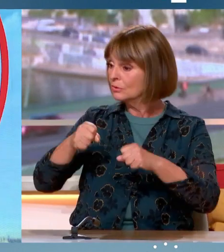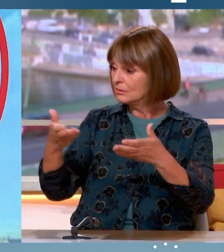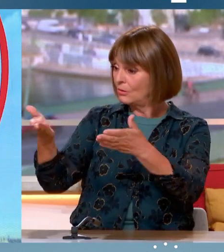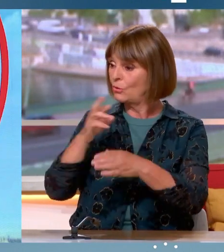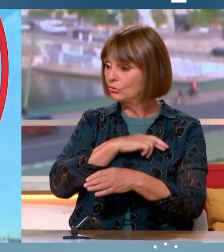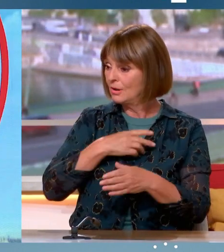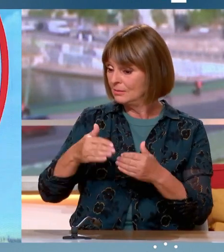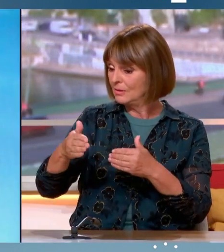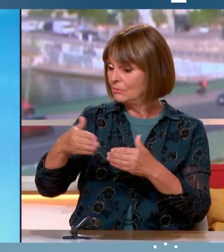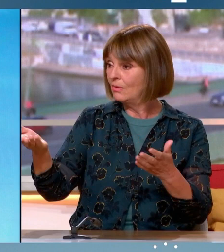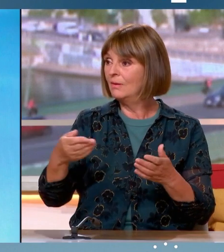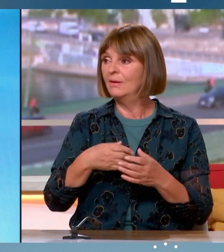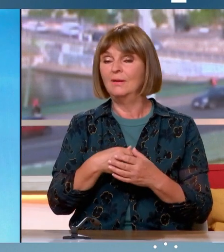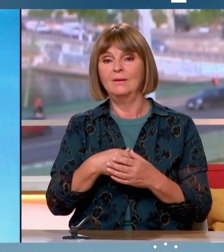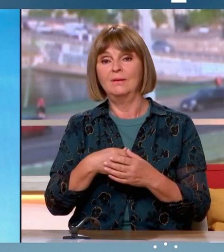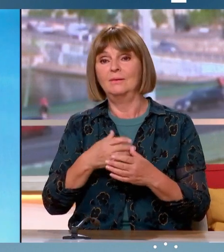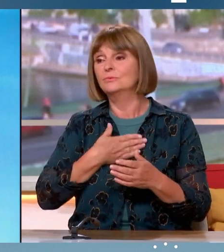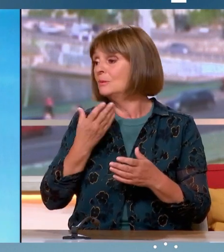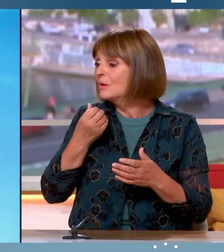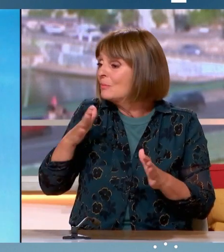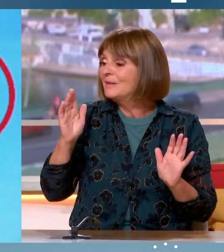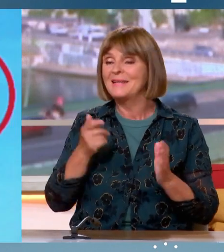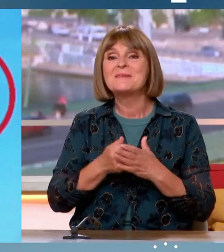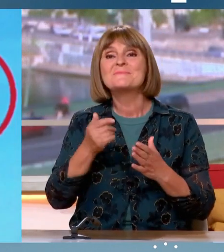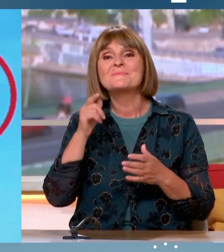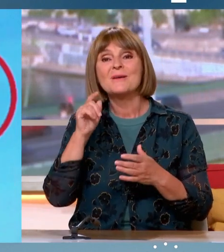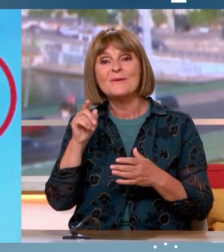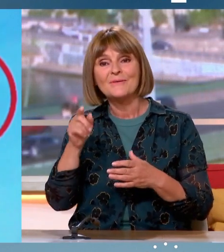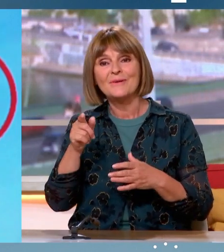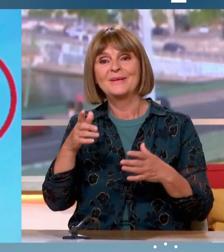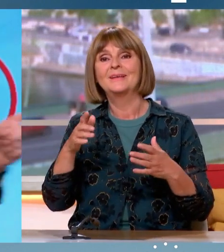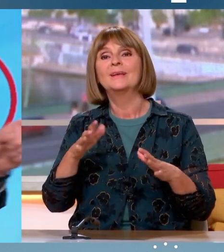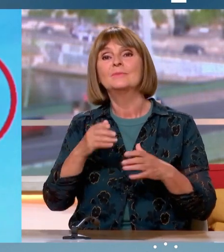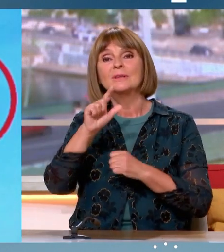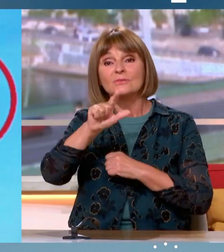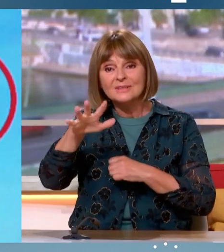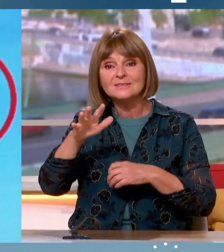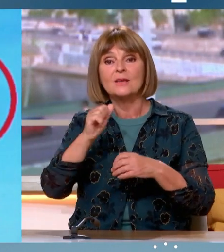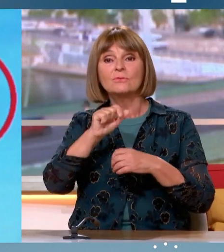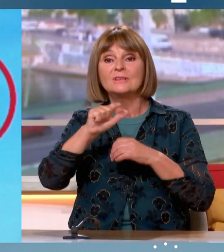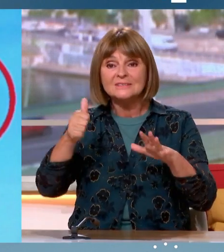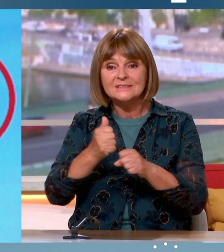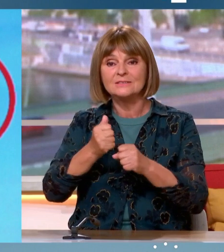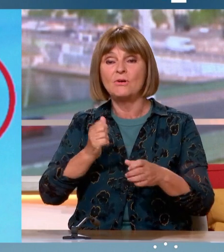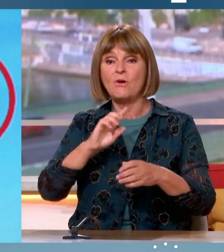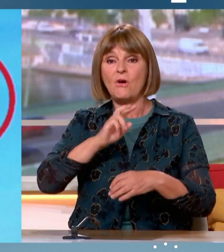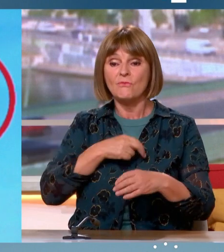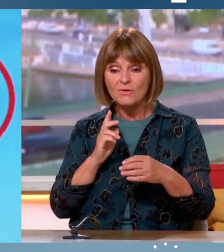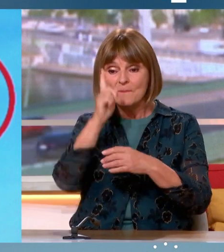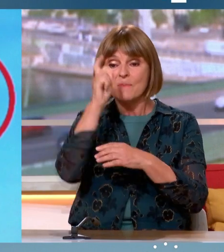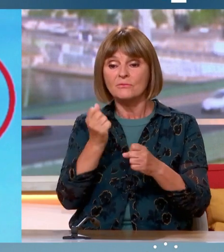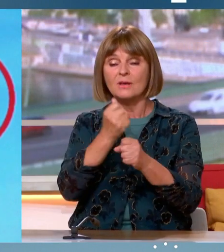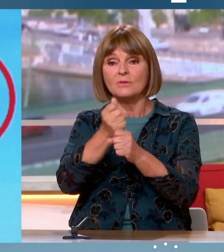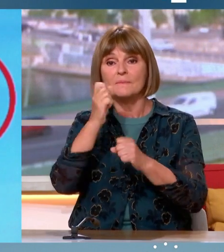Vittenberg, dans pas très longtemps ? Non mais vous aimeriez peut-être. Donc il faut quand même le dire. Aujourd'hui, à 25-26 ans, c'est l'entrée sur le marché du travail. Il faut 40